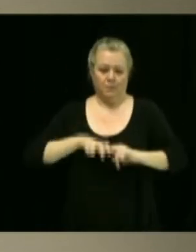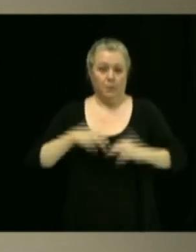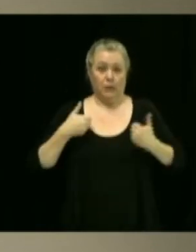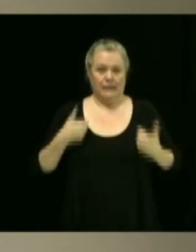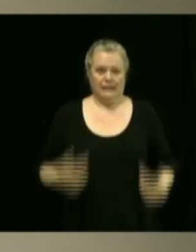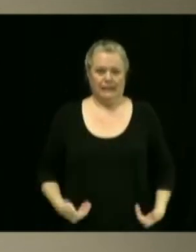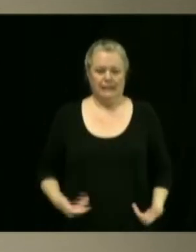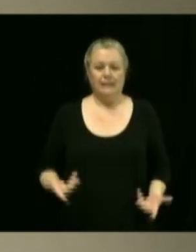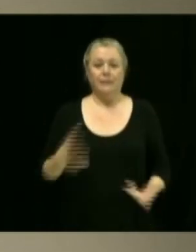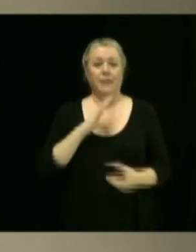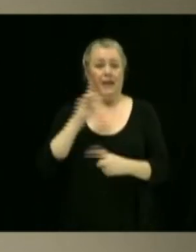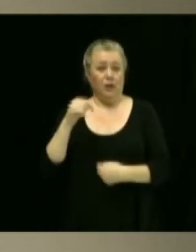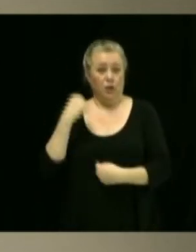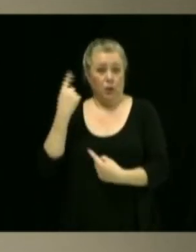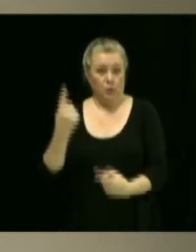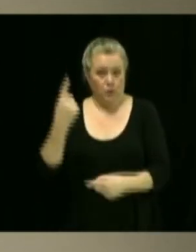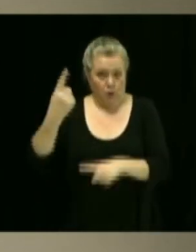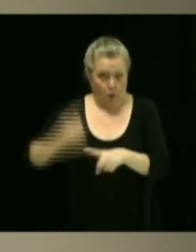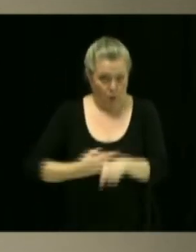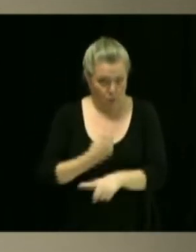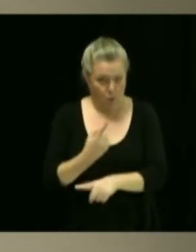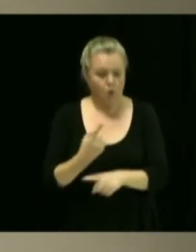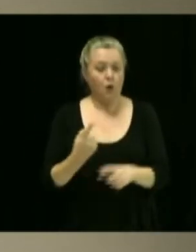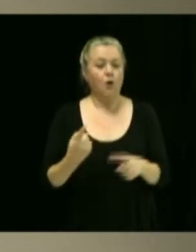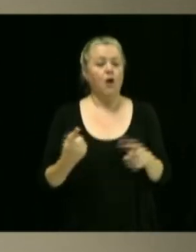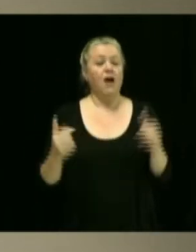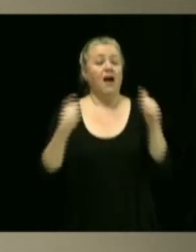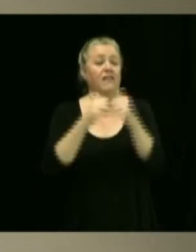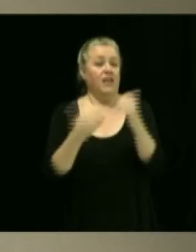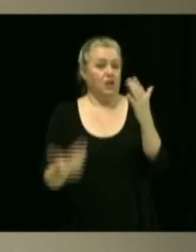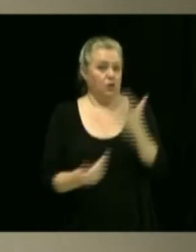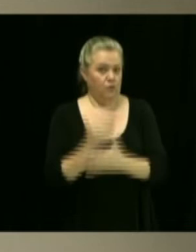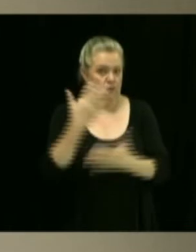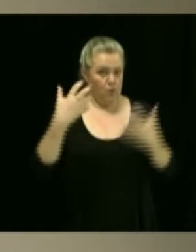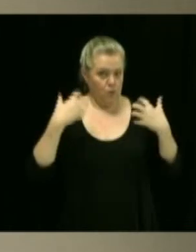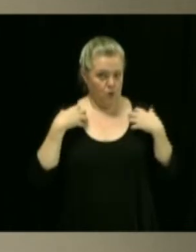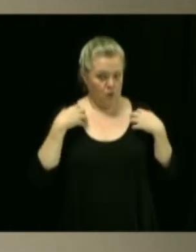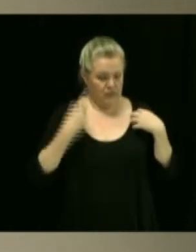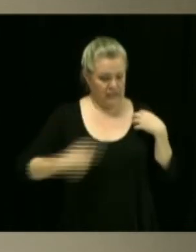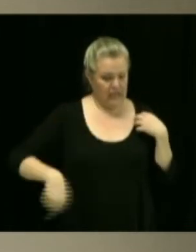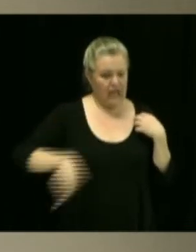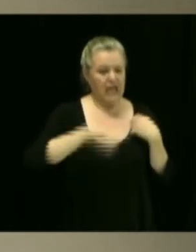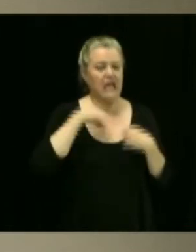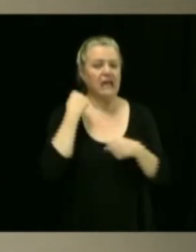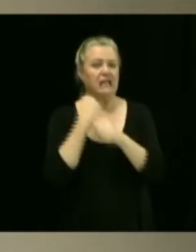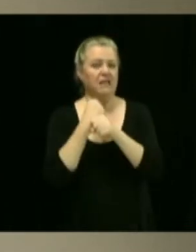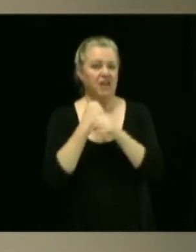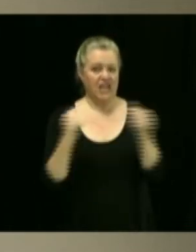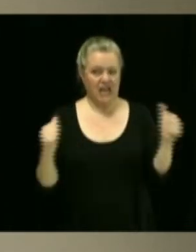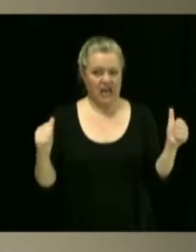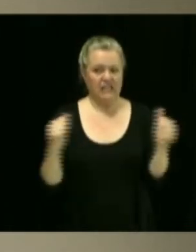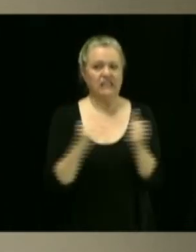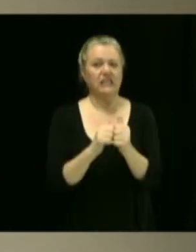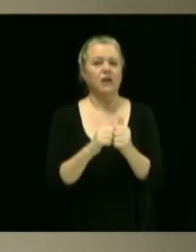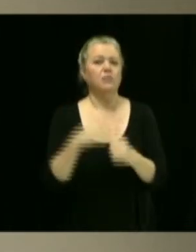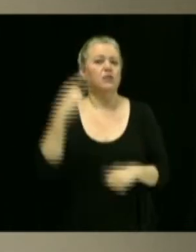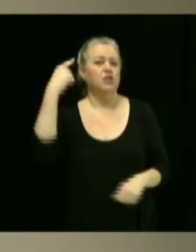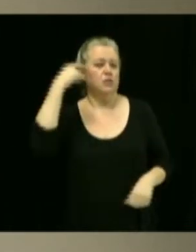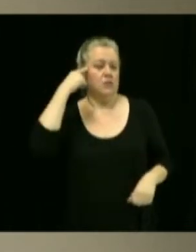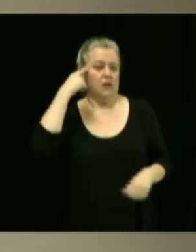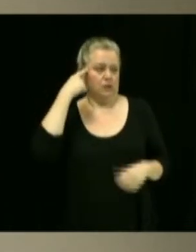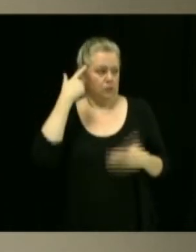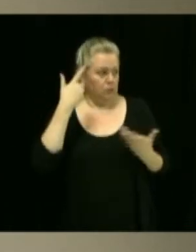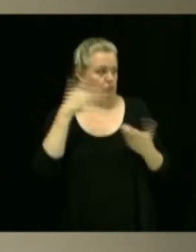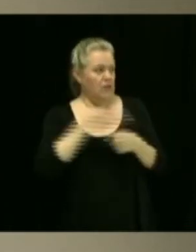maintenant qu'on a la chance de travailler avec le nouveau conseil, je pense qu'on a agi assez rapidement. Je dirais même que c'est parmi les premiers dossiers